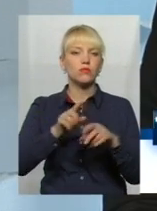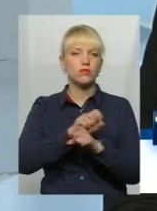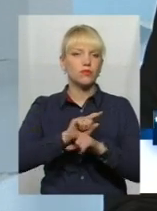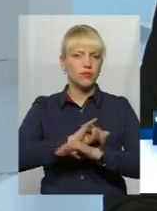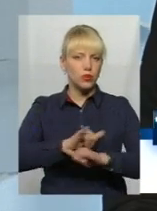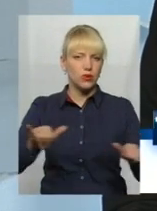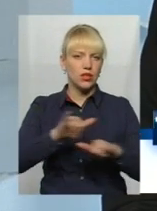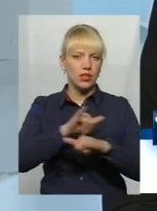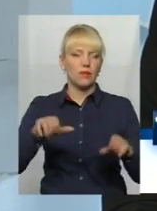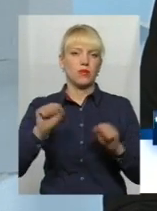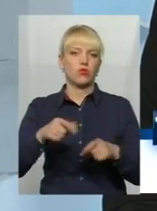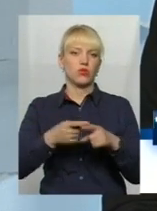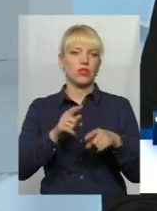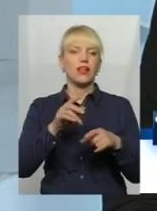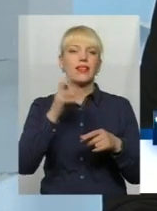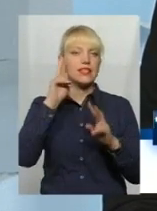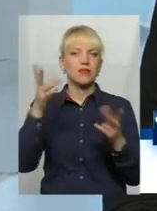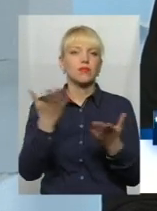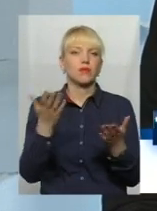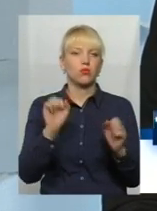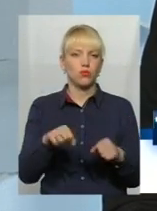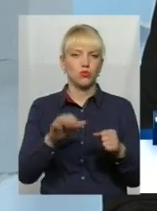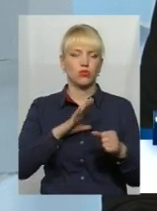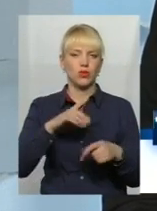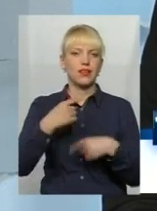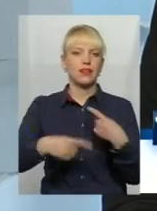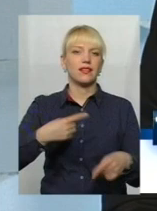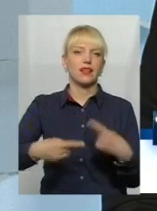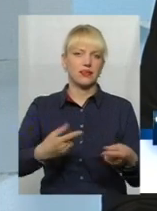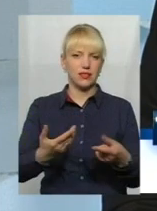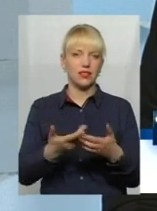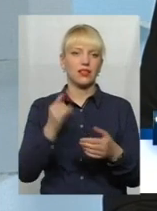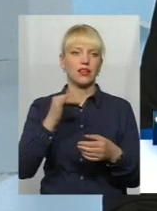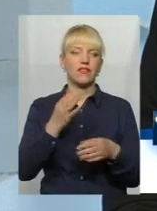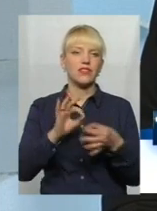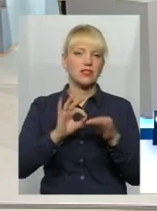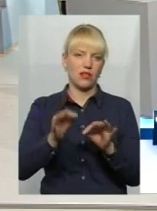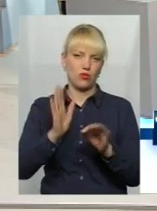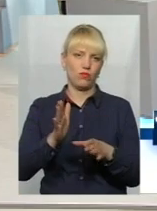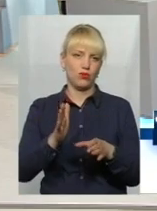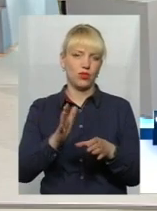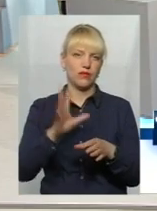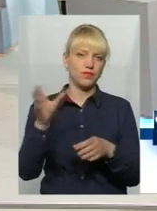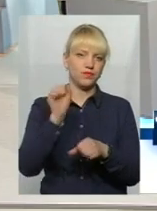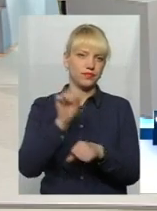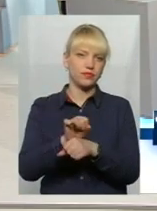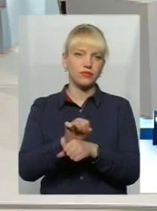досить таки важко передбачити, і це складно потім щось буде зробити, перш за все. Чим ще